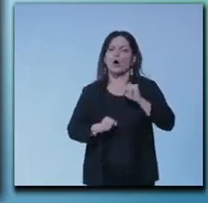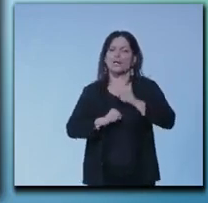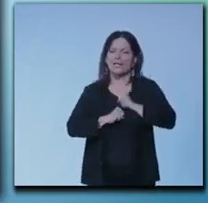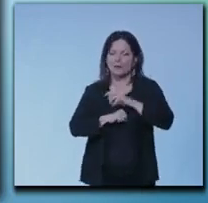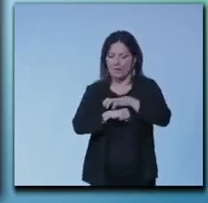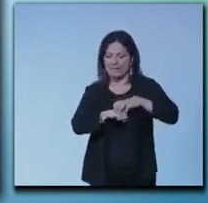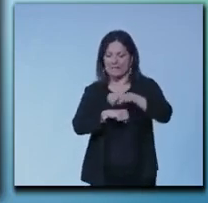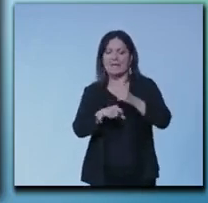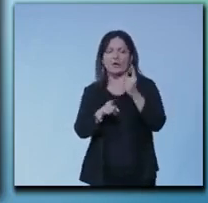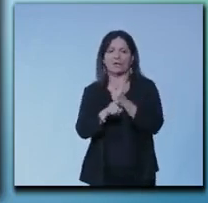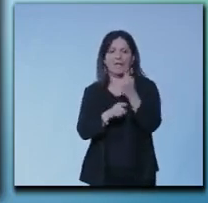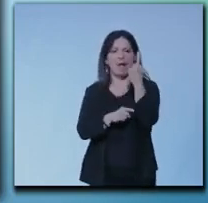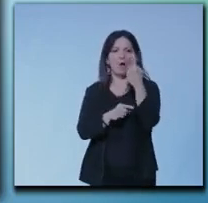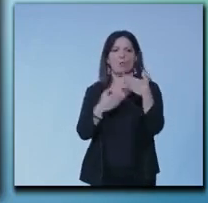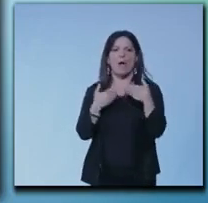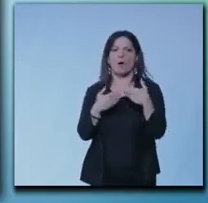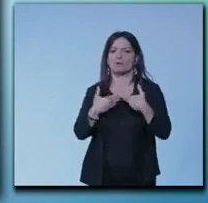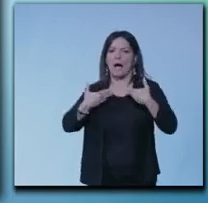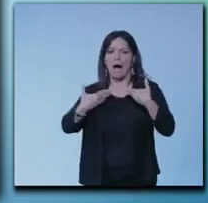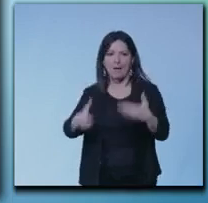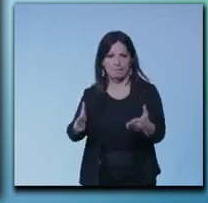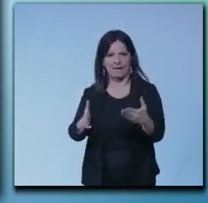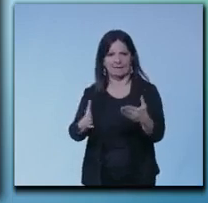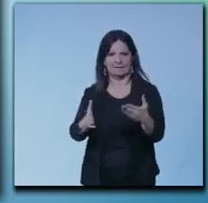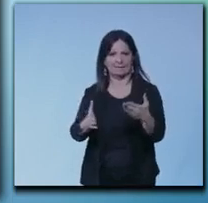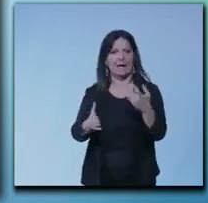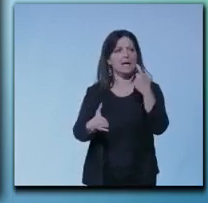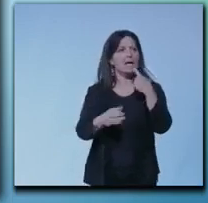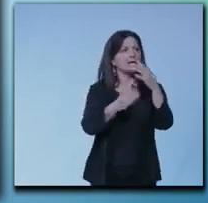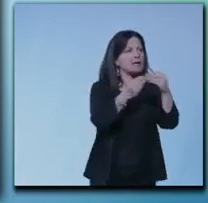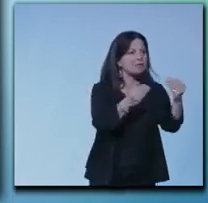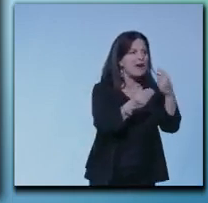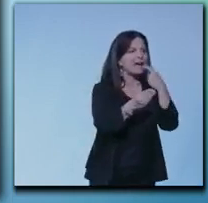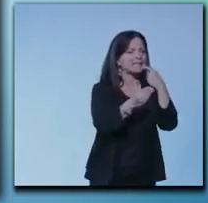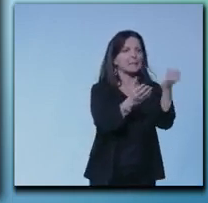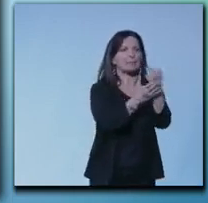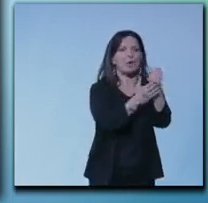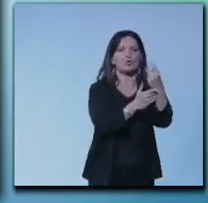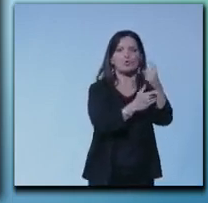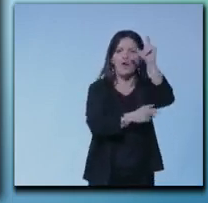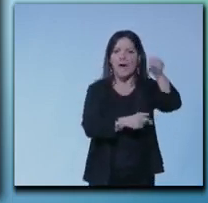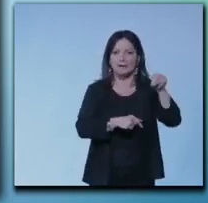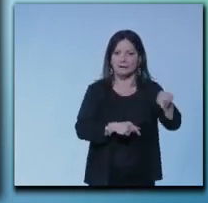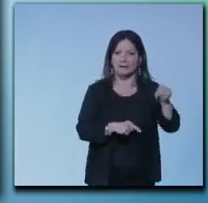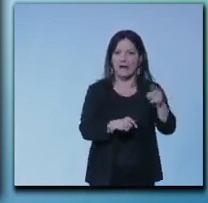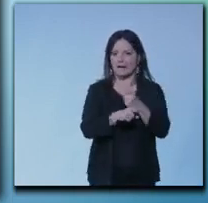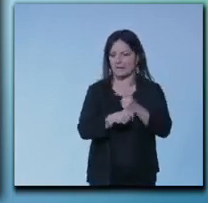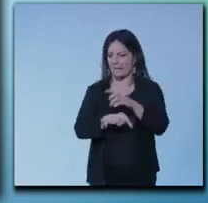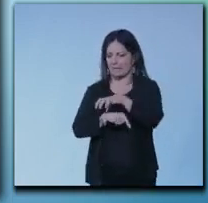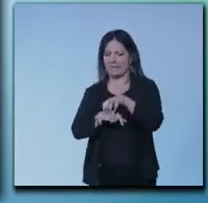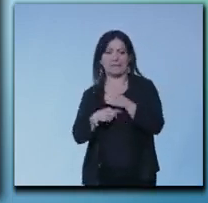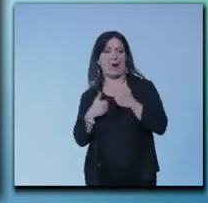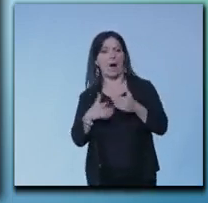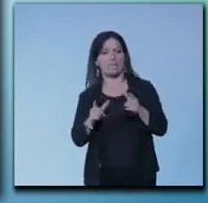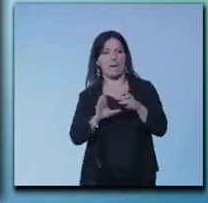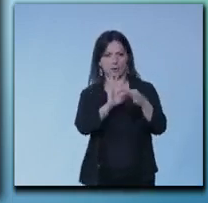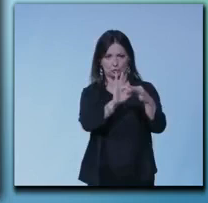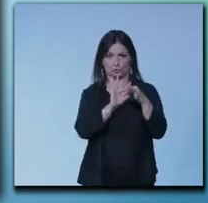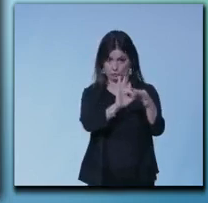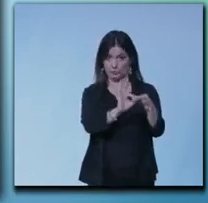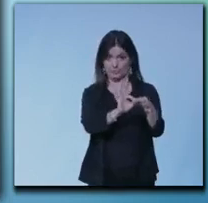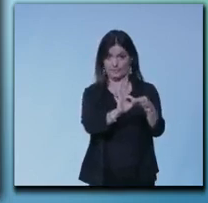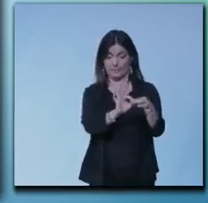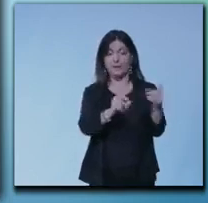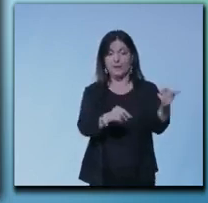aperta a chi fa e produce in questo Paese,'indicazione che ho dato agli uffici è di portare in Consiglio dei